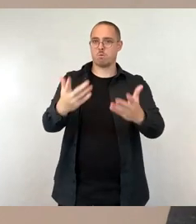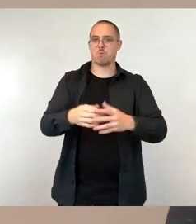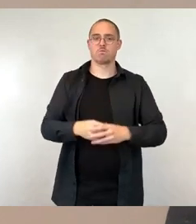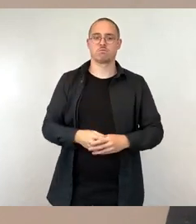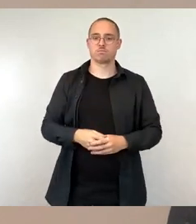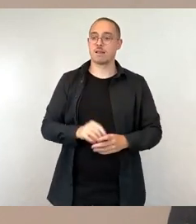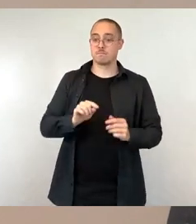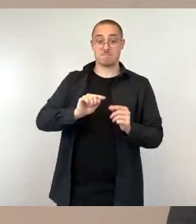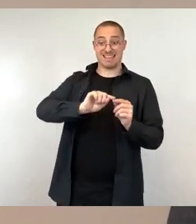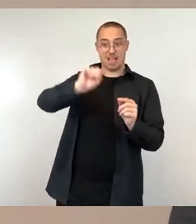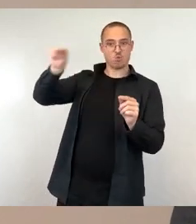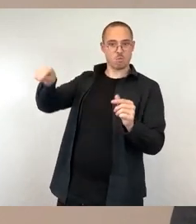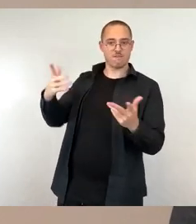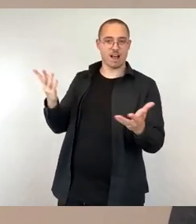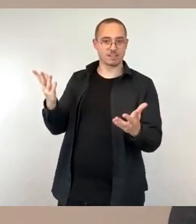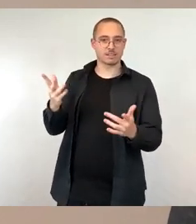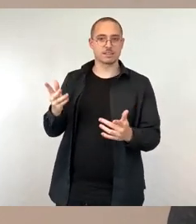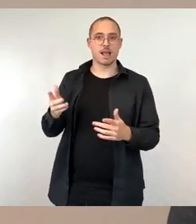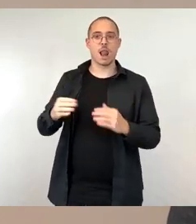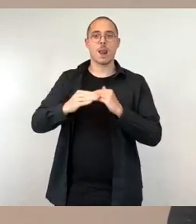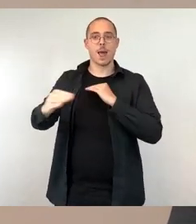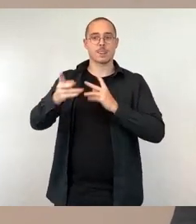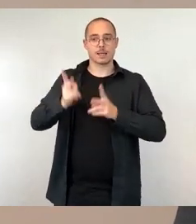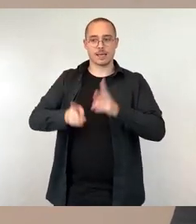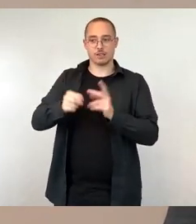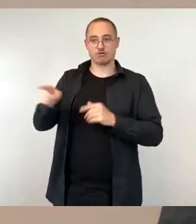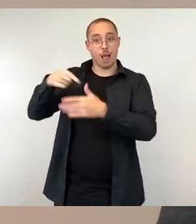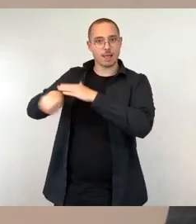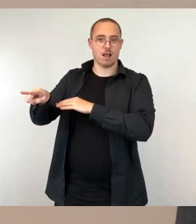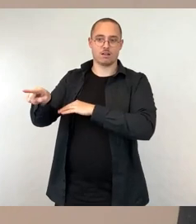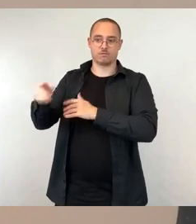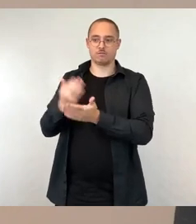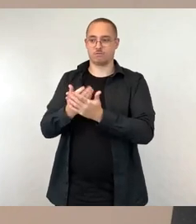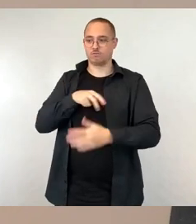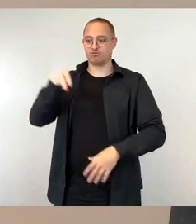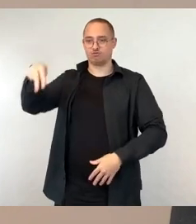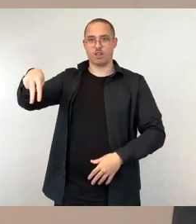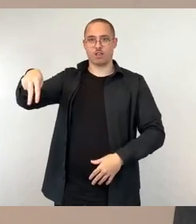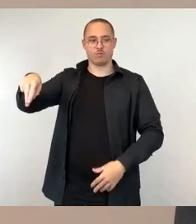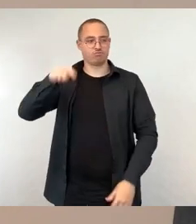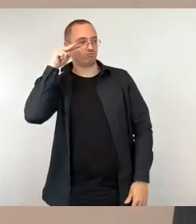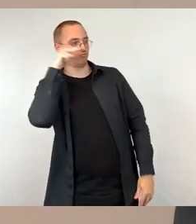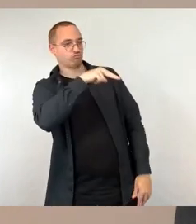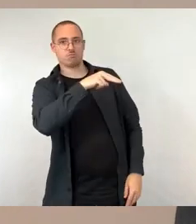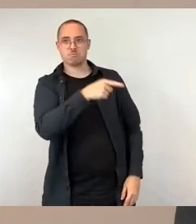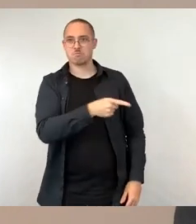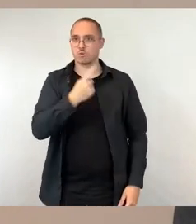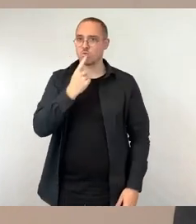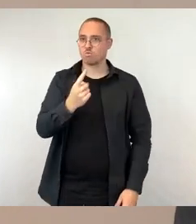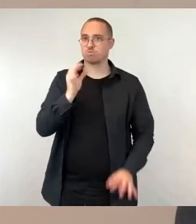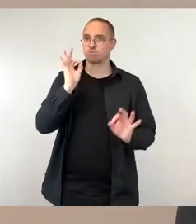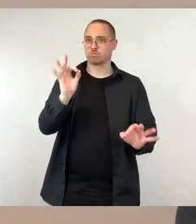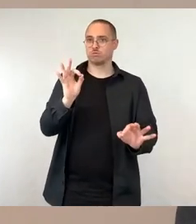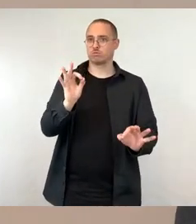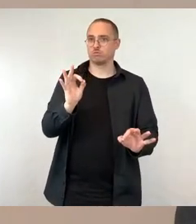und dass in dieser Arbeitsgruppe auch davon ausgegangen wurde, dass es ein angemessenes Gedenken und ein würdig gestaltetes Gedenken ist